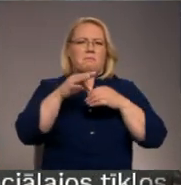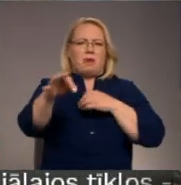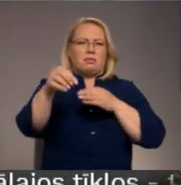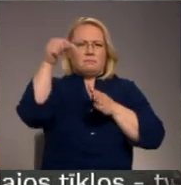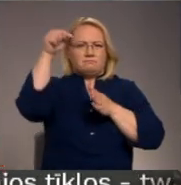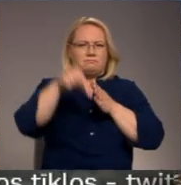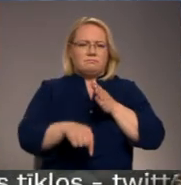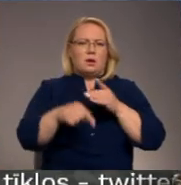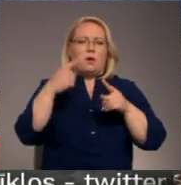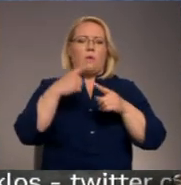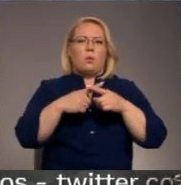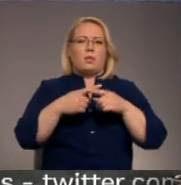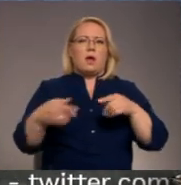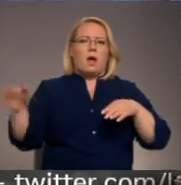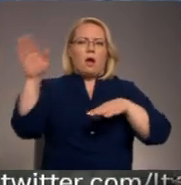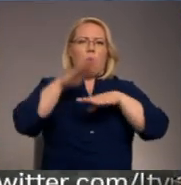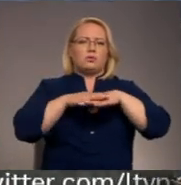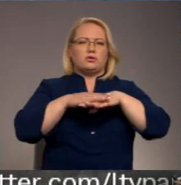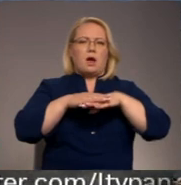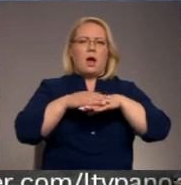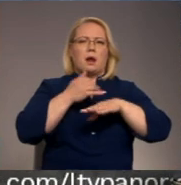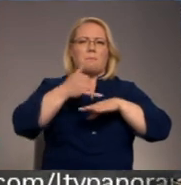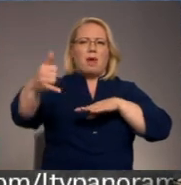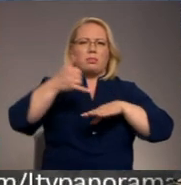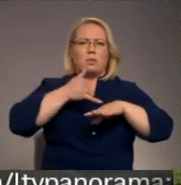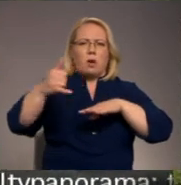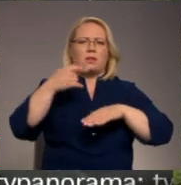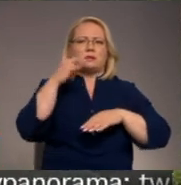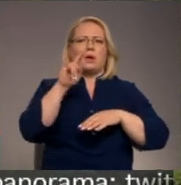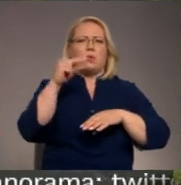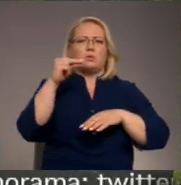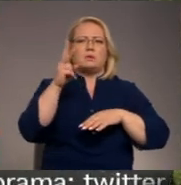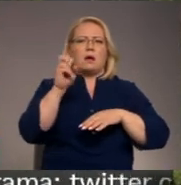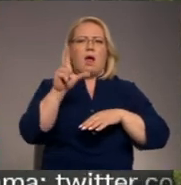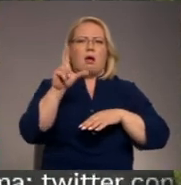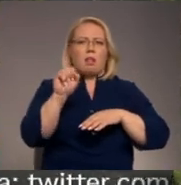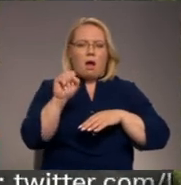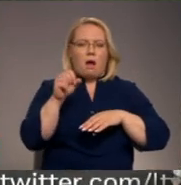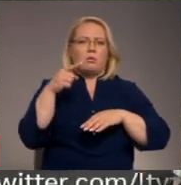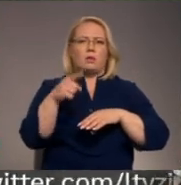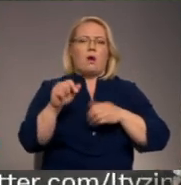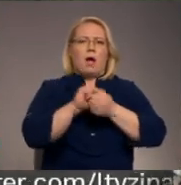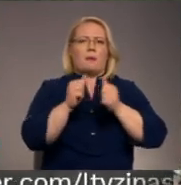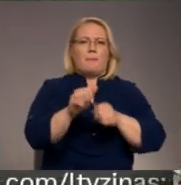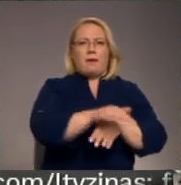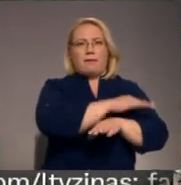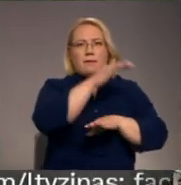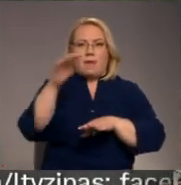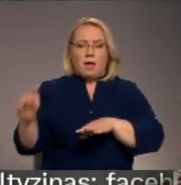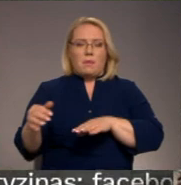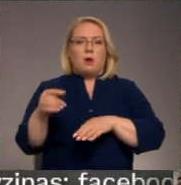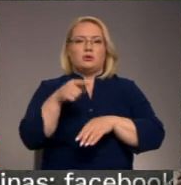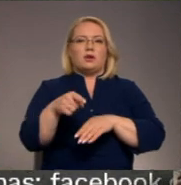Tad to jaukšā uzbetunēja tādu saistošu, viņa saucās uzkalu. Tad akal aprāvi to visu ar akmeņiem. Papiskanāla